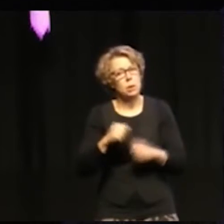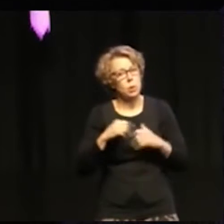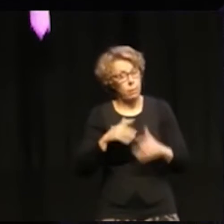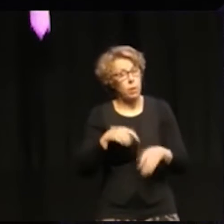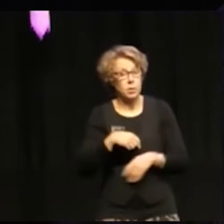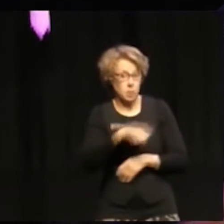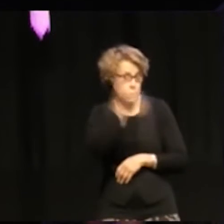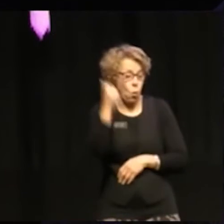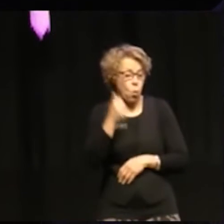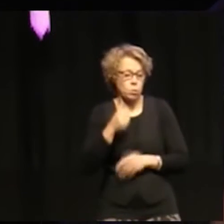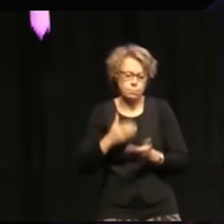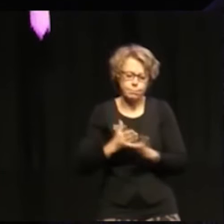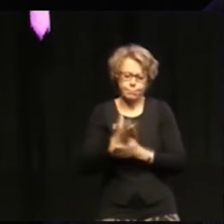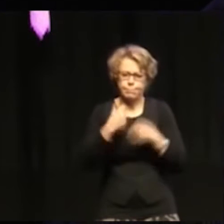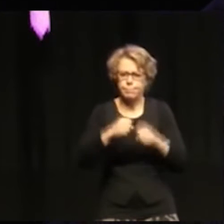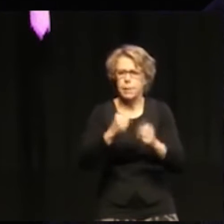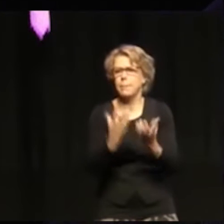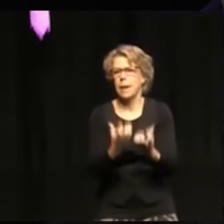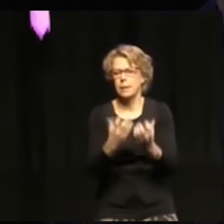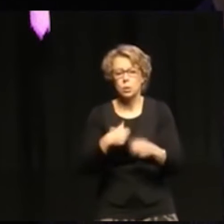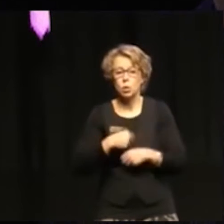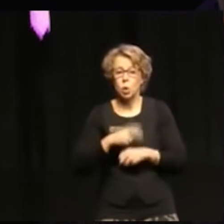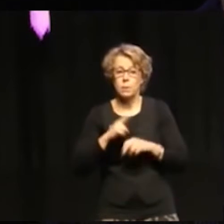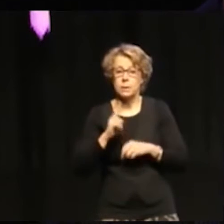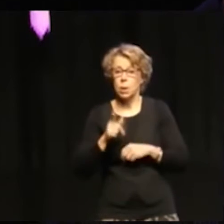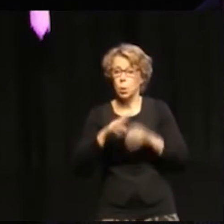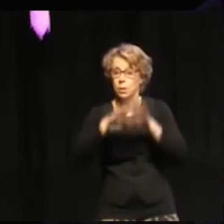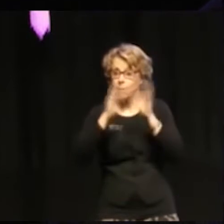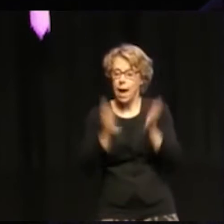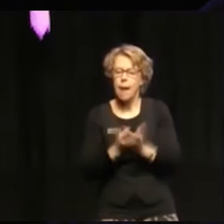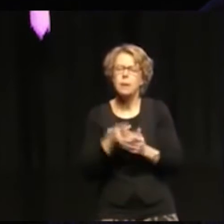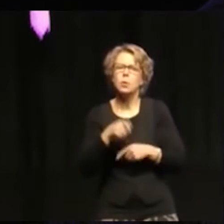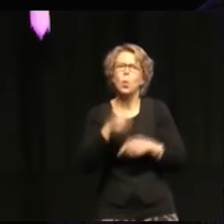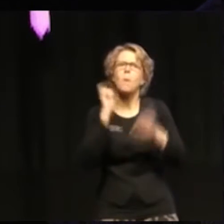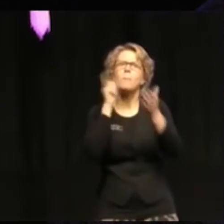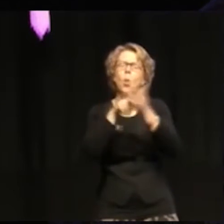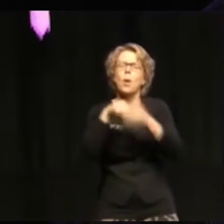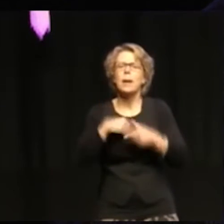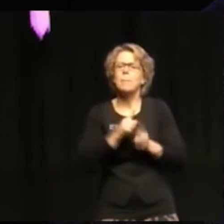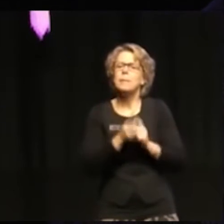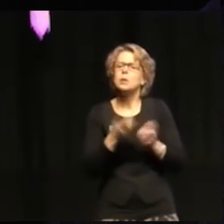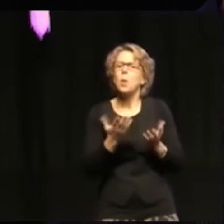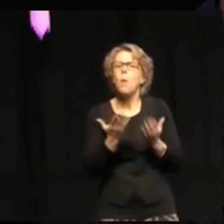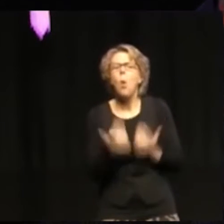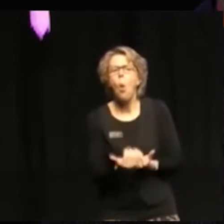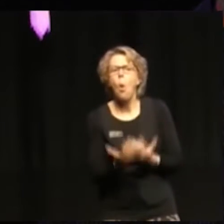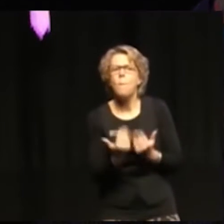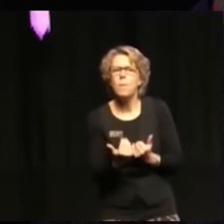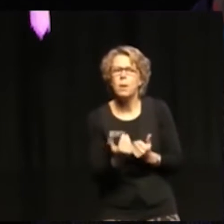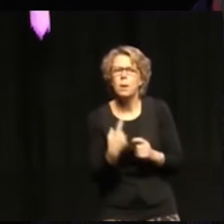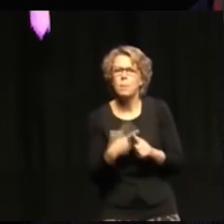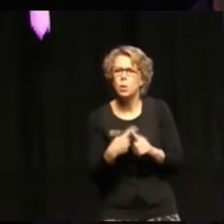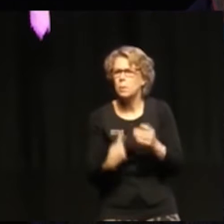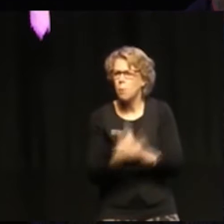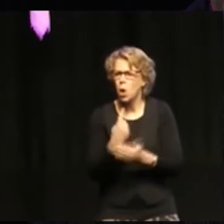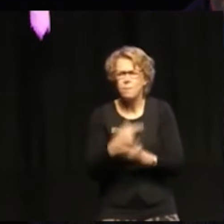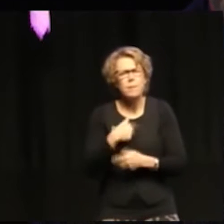Och som det ser ut i världen idag så är det här ett hopp och en möjlighet som vi inte får missa. Och